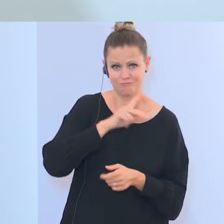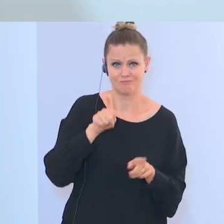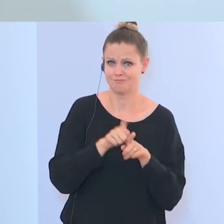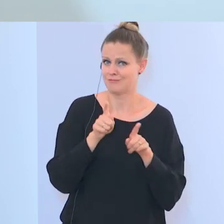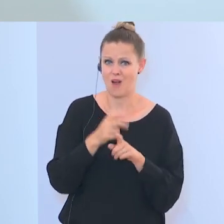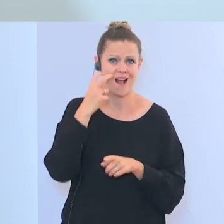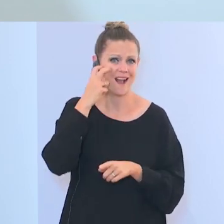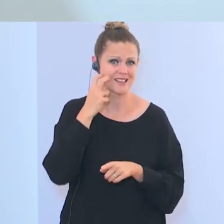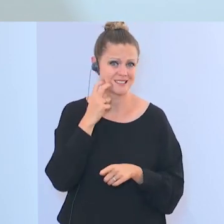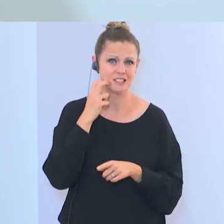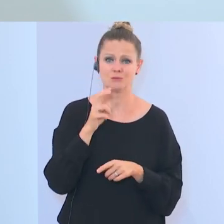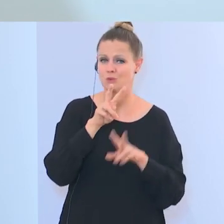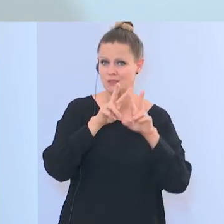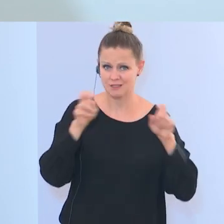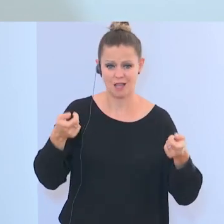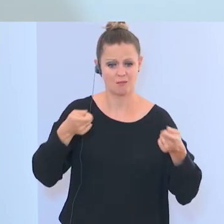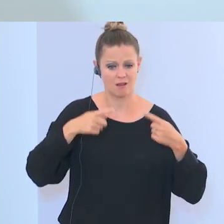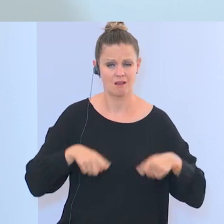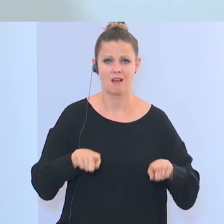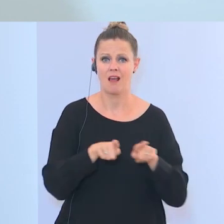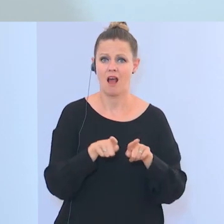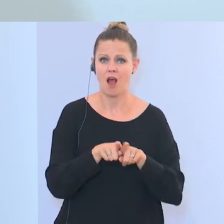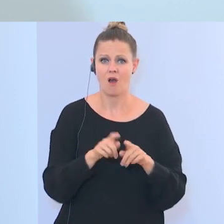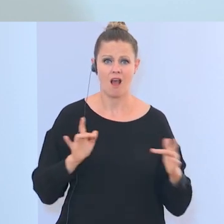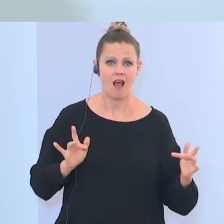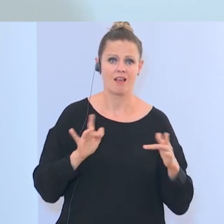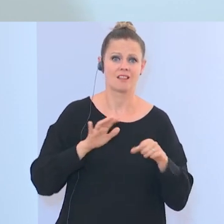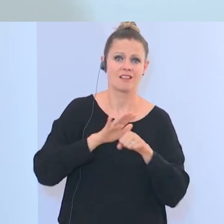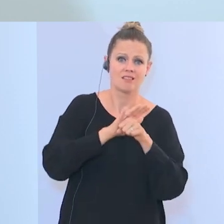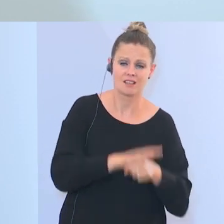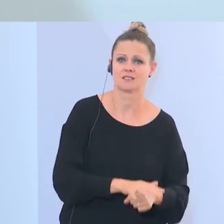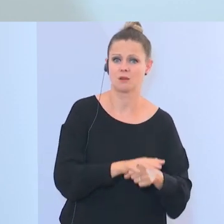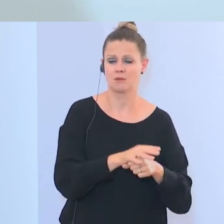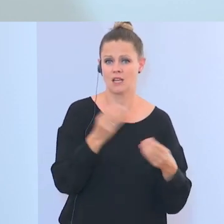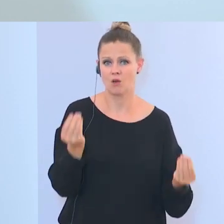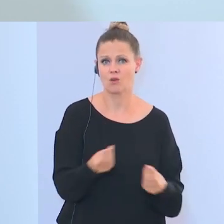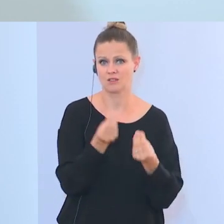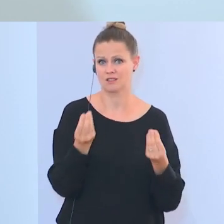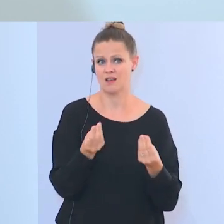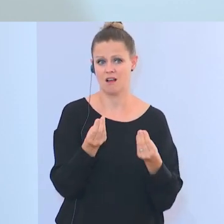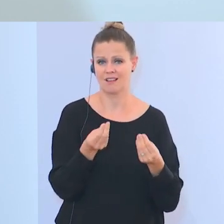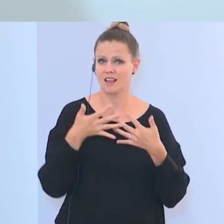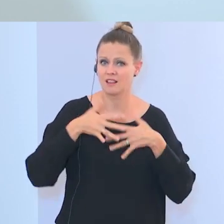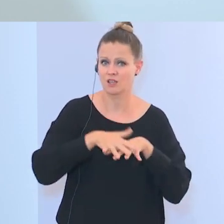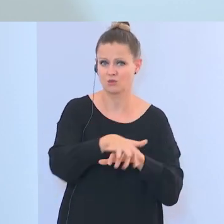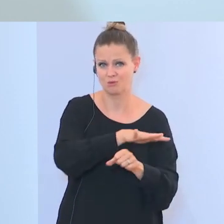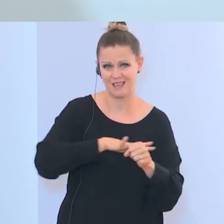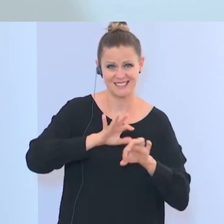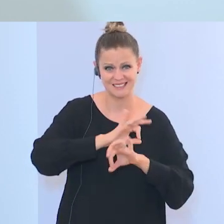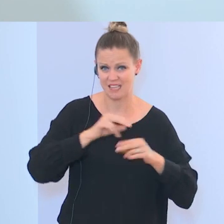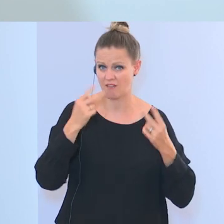Bereich Rassismus, Vorhaben auch im Bereich Antidiskriminierung, die wichtig sind auch im Integrationsbereich und die für mich als